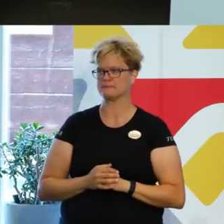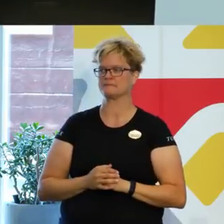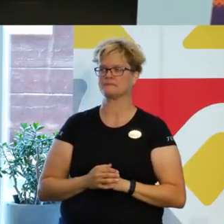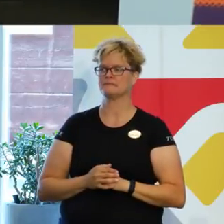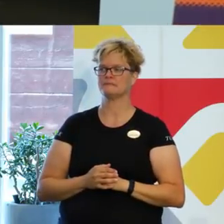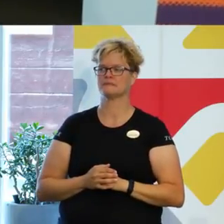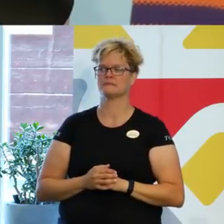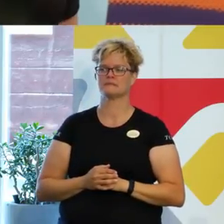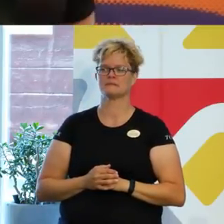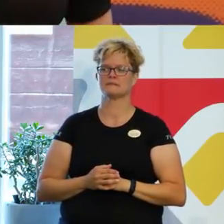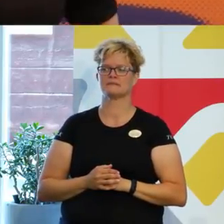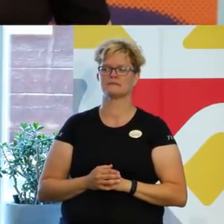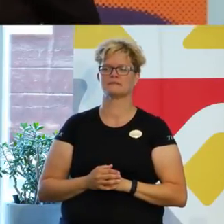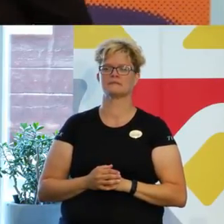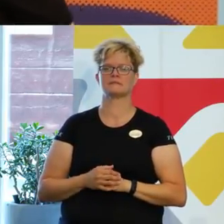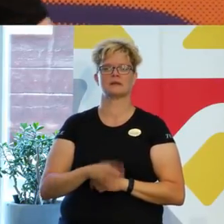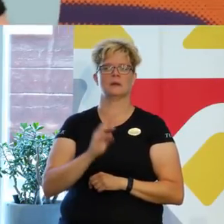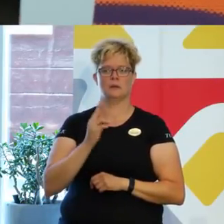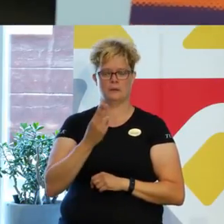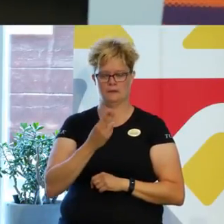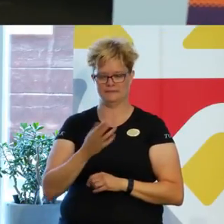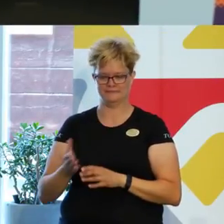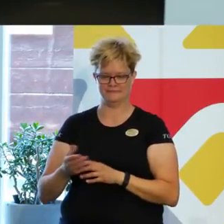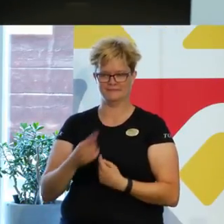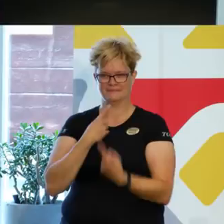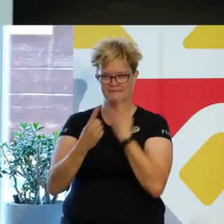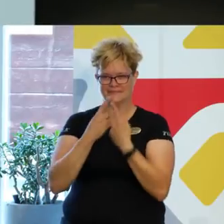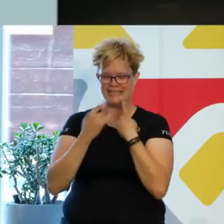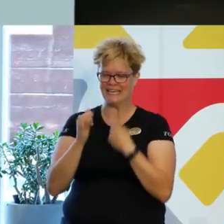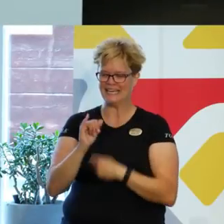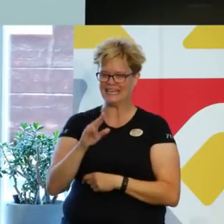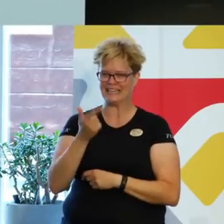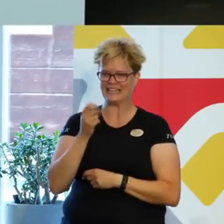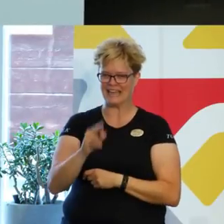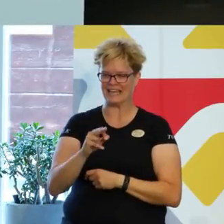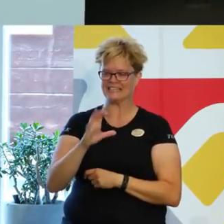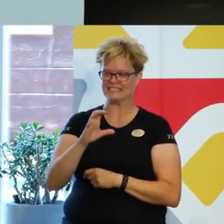Och då kommer vi osökt in på intersektionalitet.